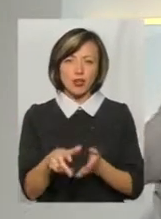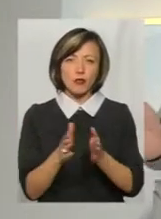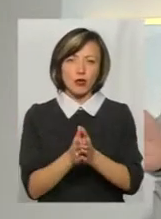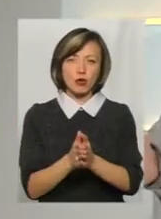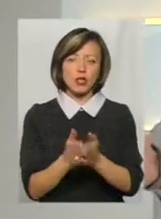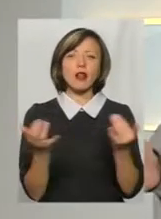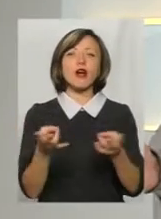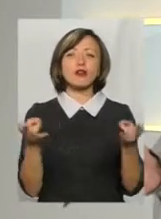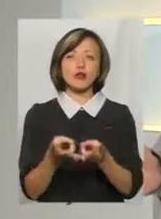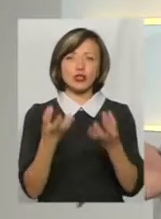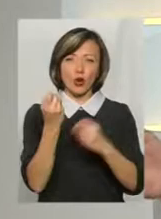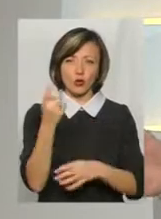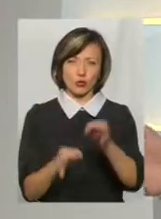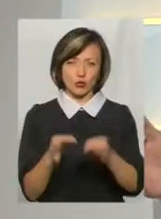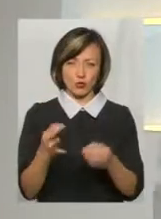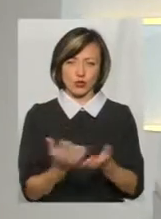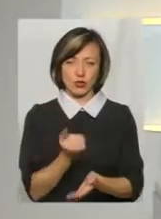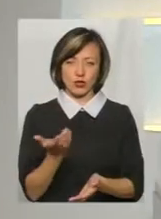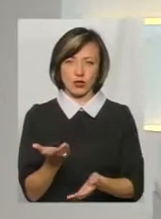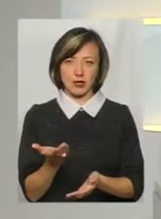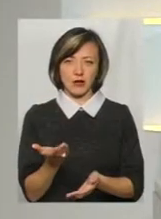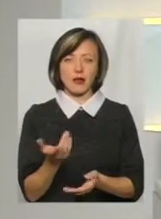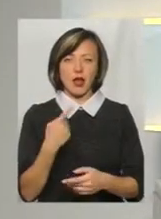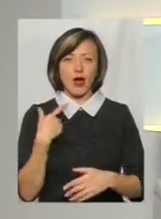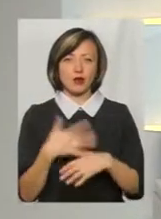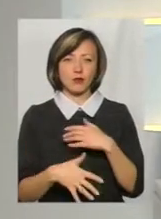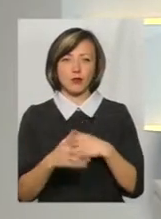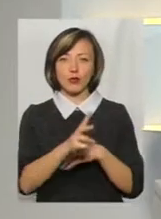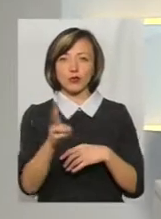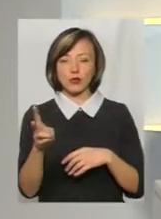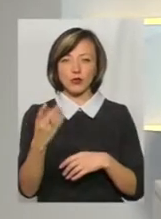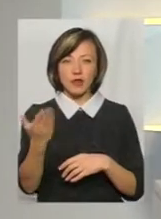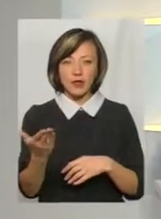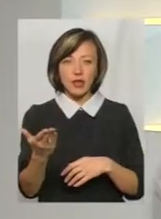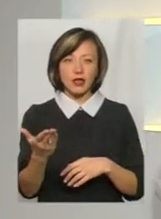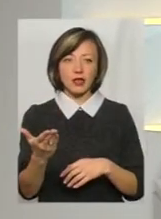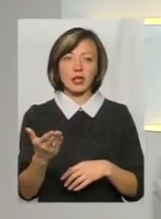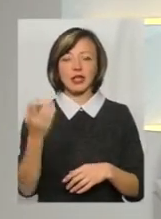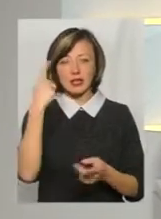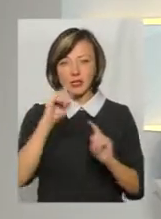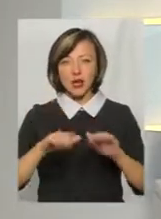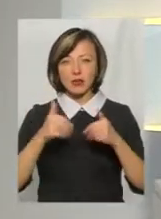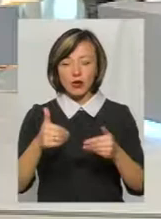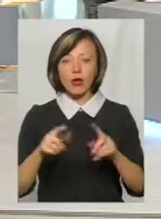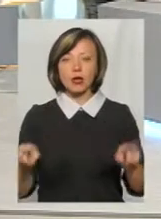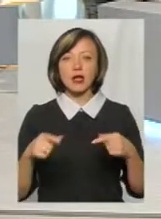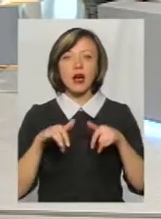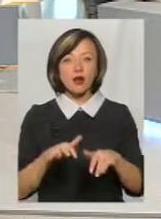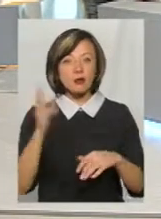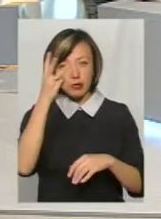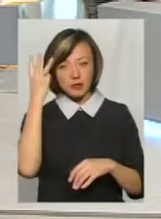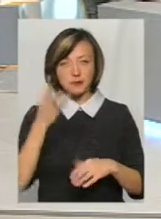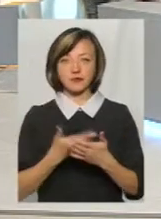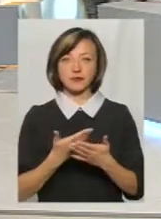а для чого нам ще один суд виходить, так? Я то розумію це. А от можливо ви як одні з ініціаторів-організаторів акції в Хмельницькому?